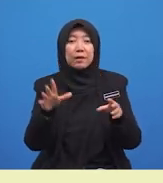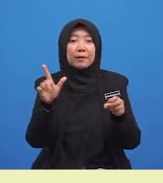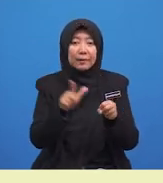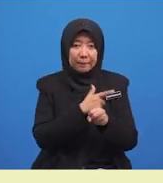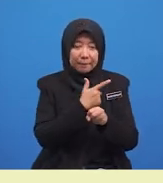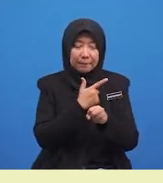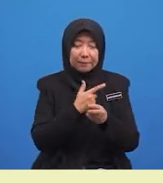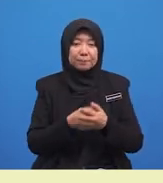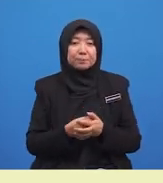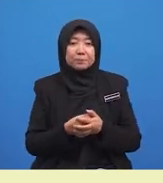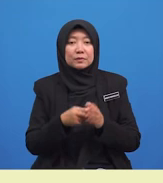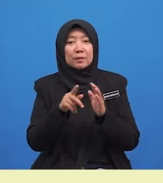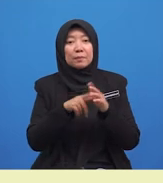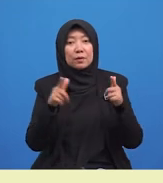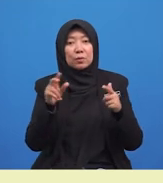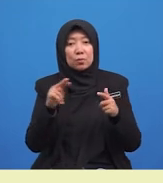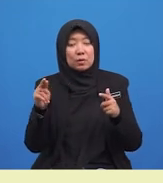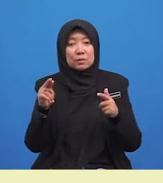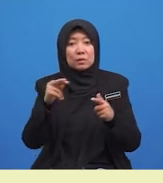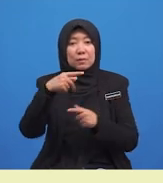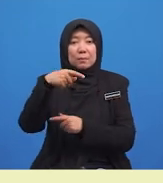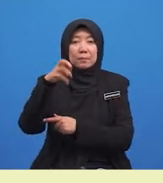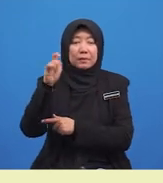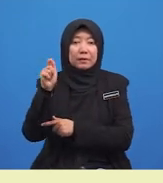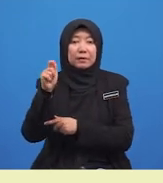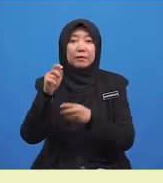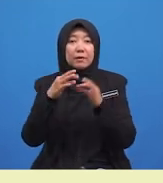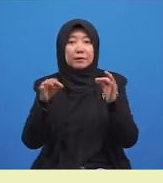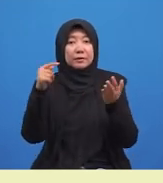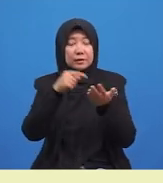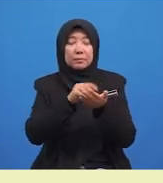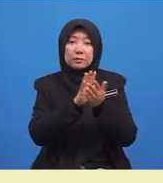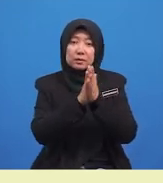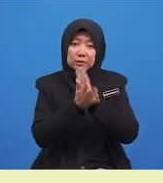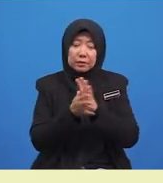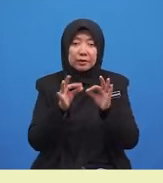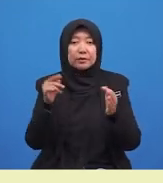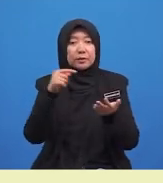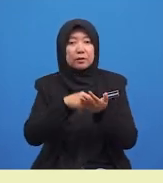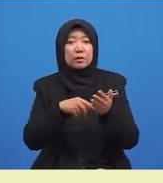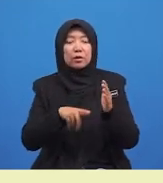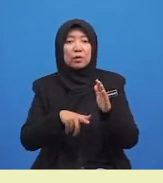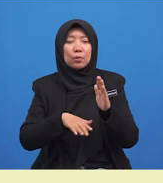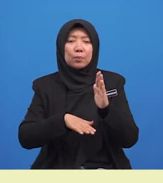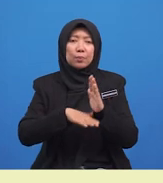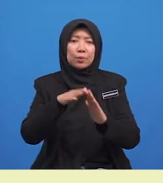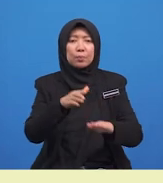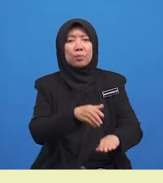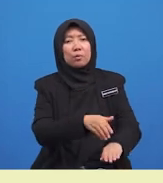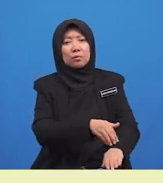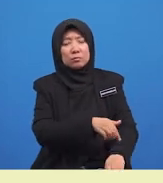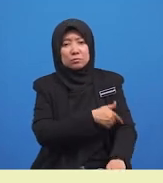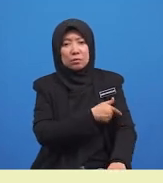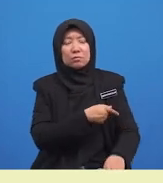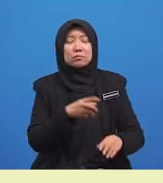Perluasan predikat ayat ini menjadikan ayat ini lebih panjang dan lebih